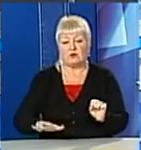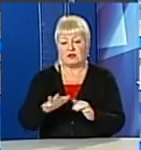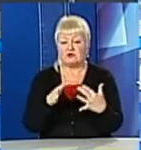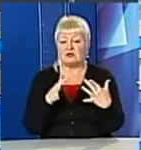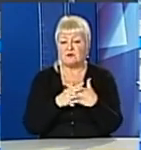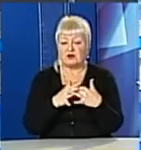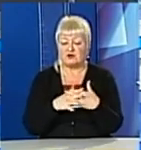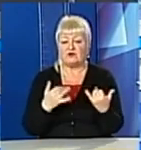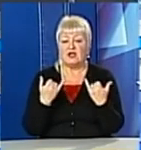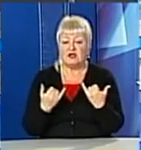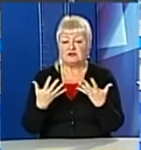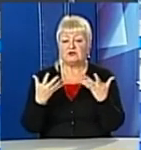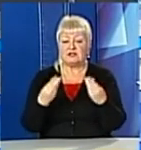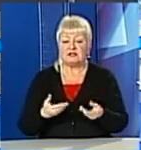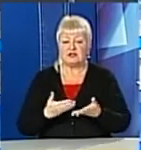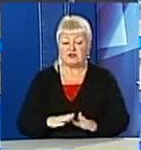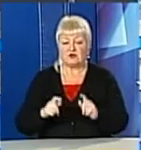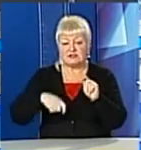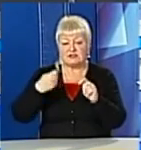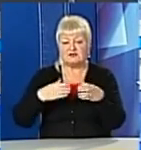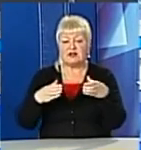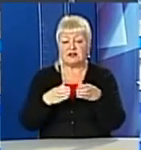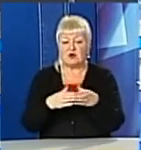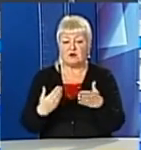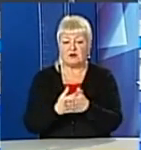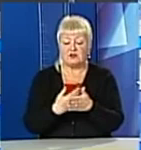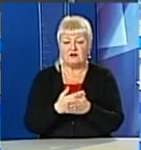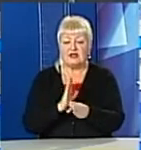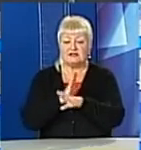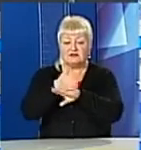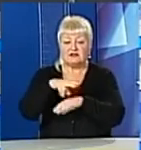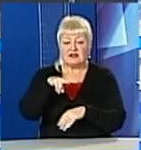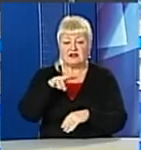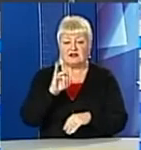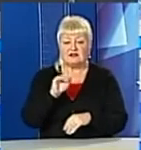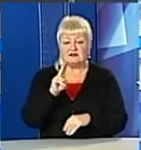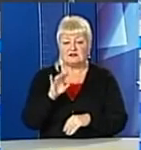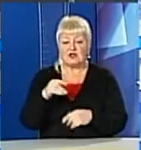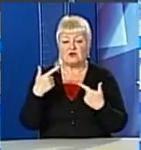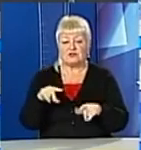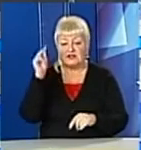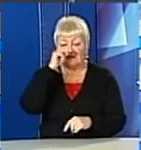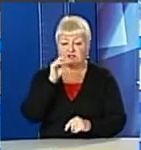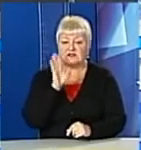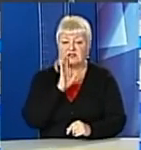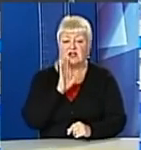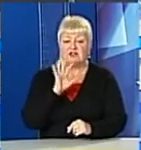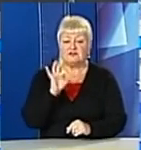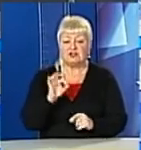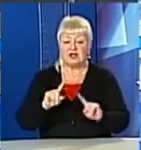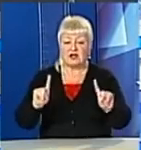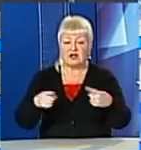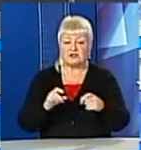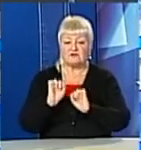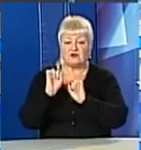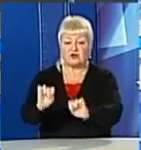Сьогодні в її день народження знімальна група новин завітала до ліцею, де навчається Софійка. Про дівчинку, яка створює обереги для